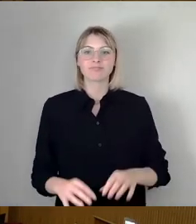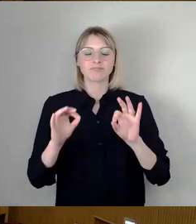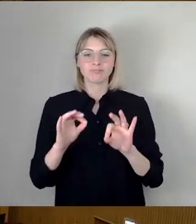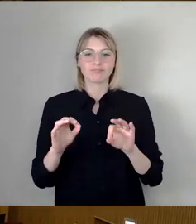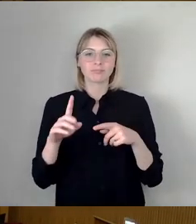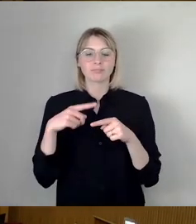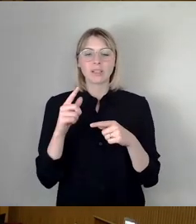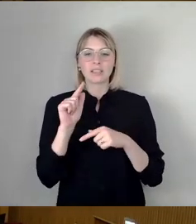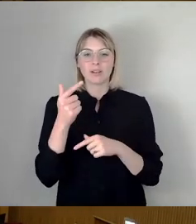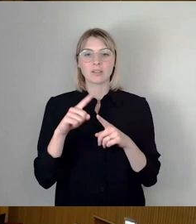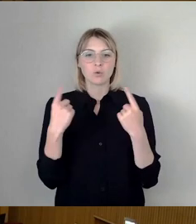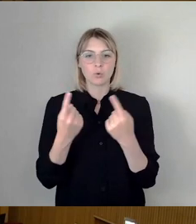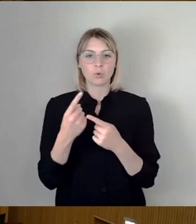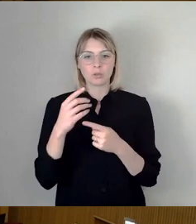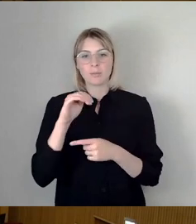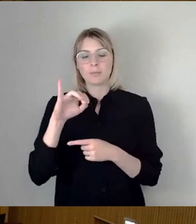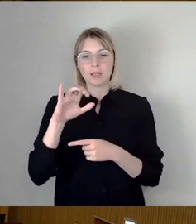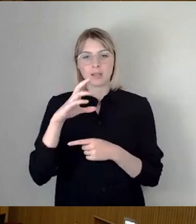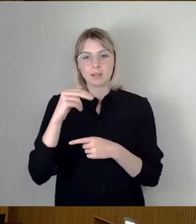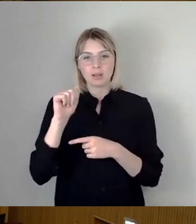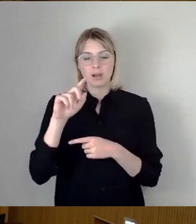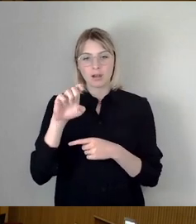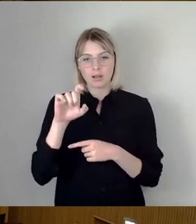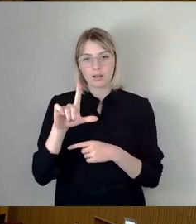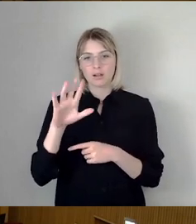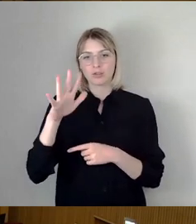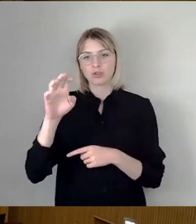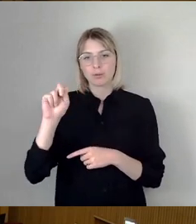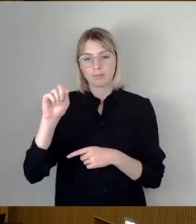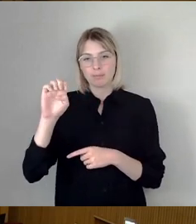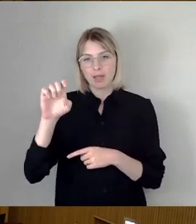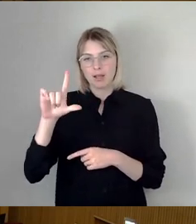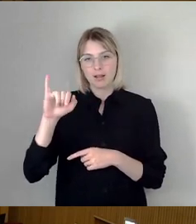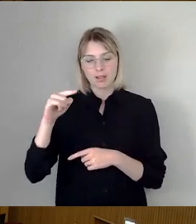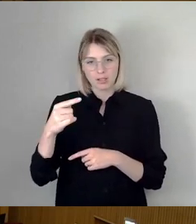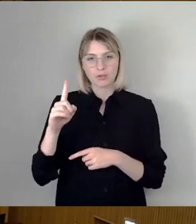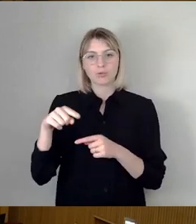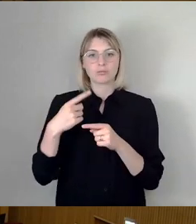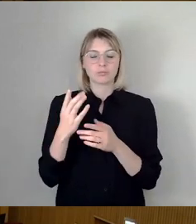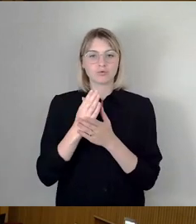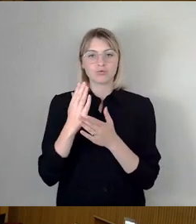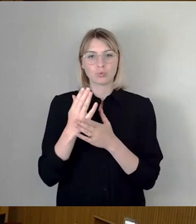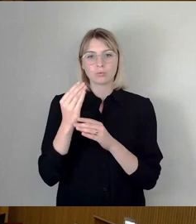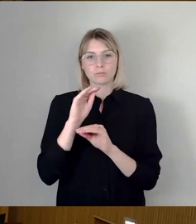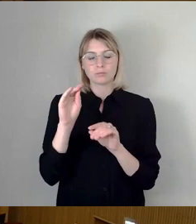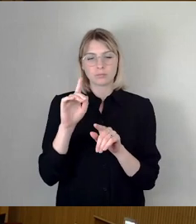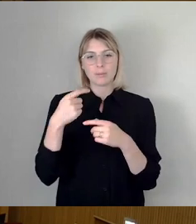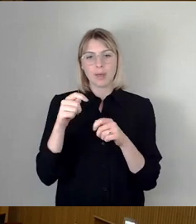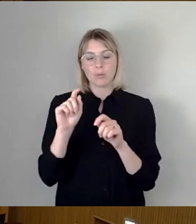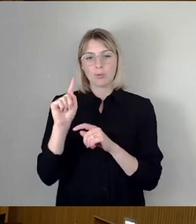Schmelig, dann Harjo Brauns, Susanne Krause. Und wie angekündigt, wurde der Baubürgermeister auch noch was sagen.